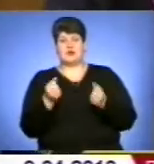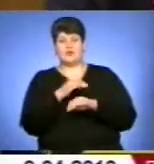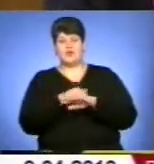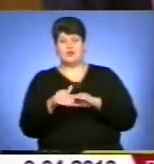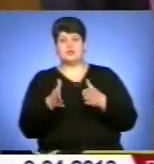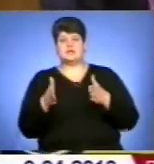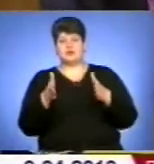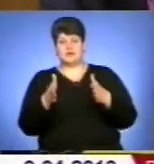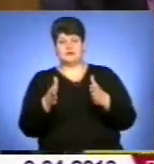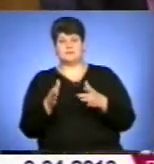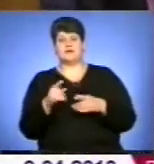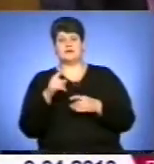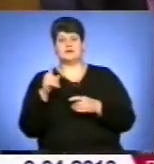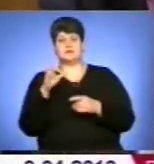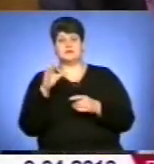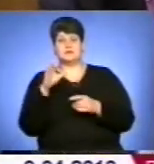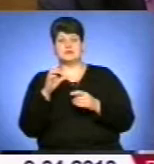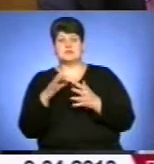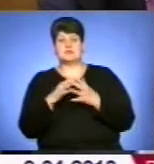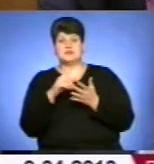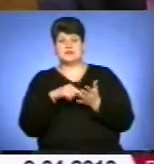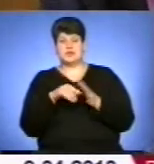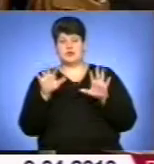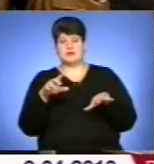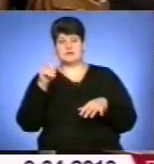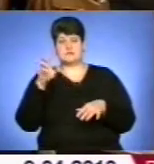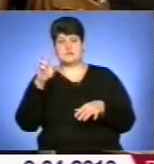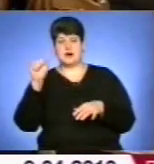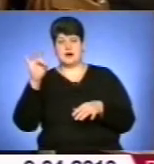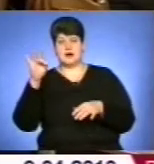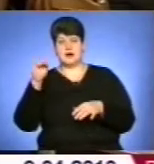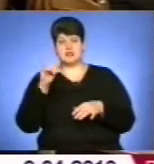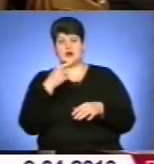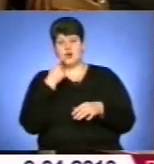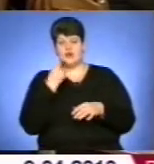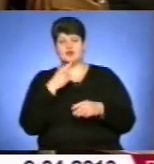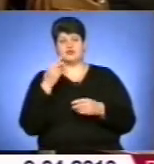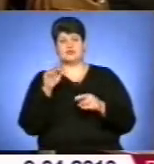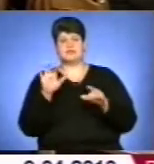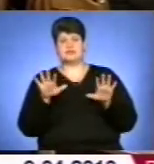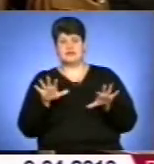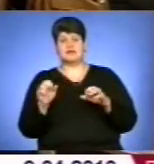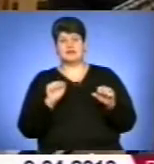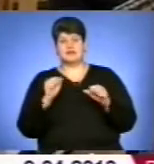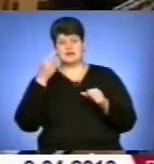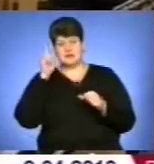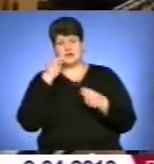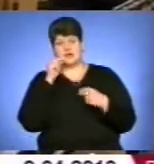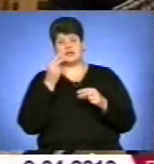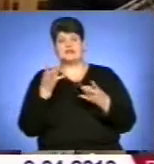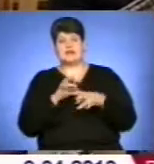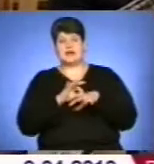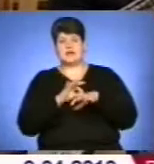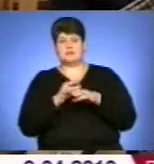словами міського голови Збаража Михайла Бочарова, місцеві керівники краще знають, які роботи слід проводити. Підтверджує це ситуація з